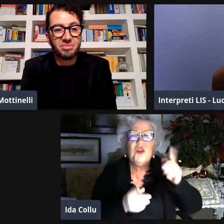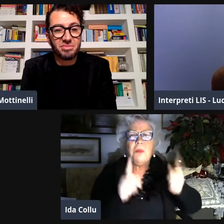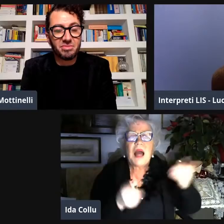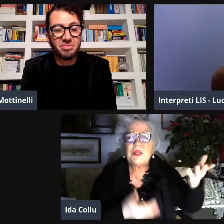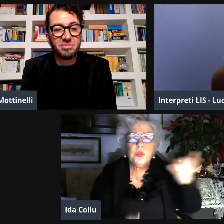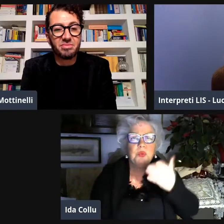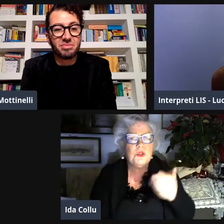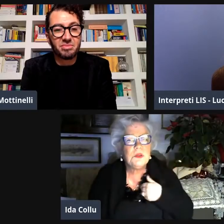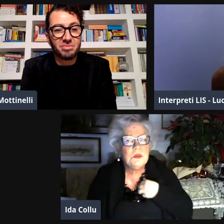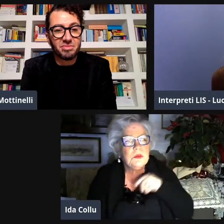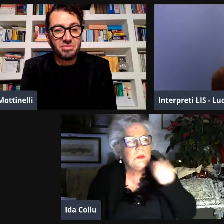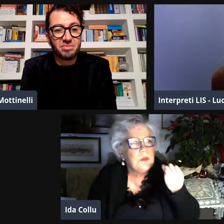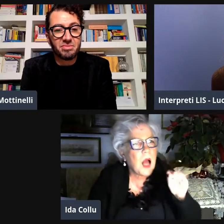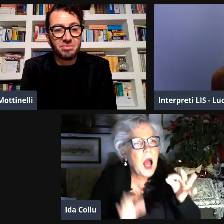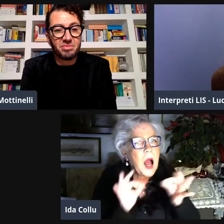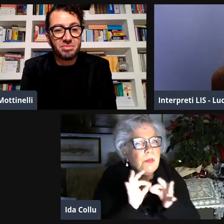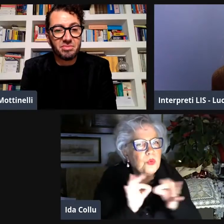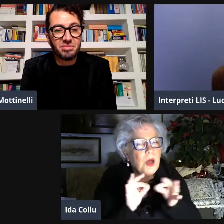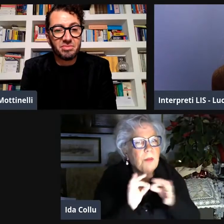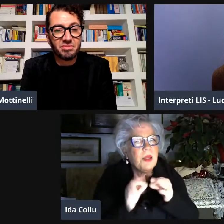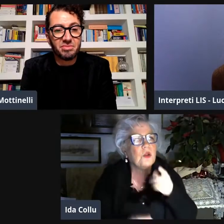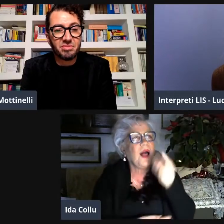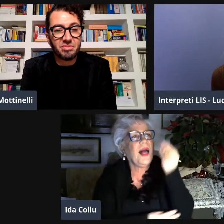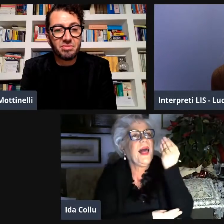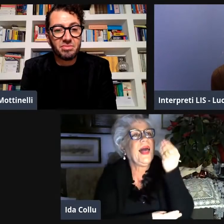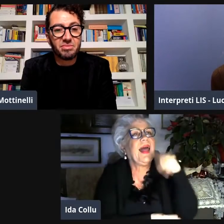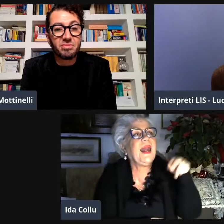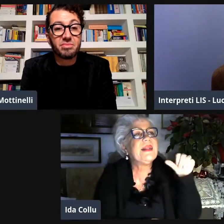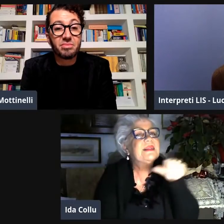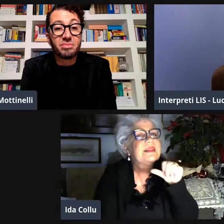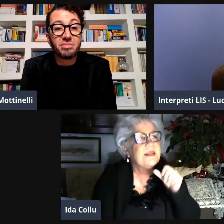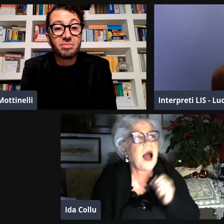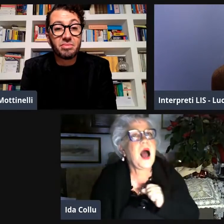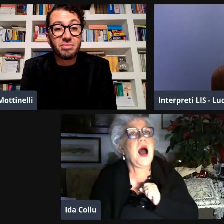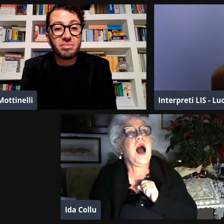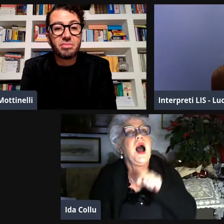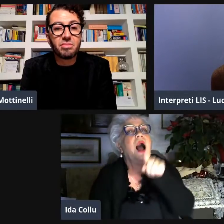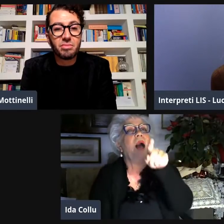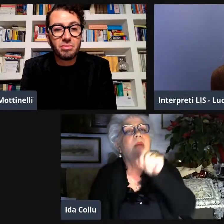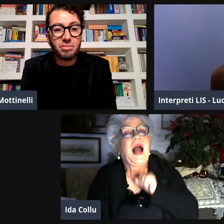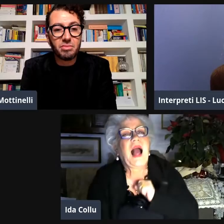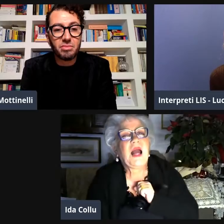rappresentanti delle varie istituzioni politiche e tutte